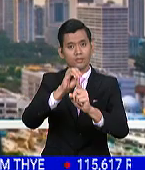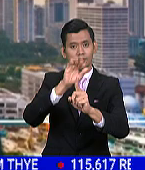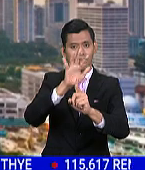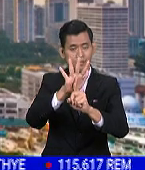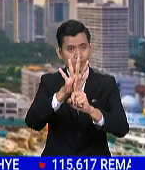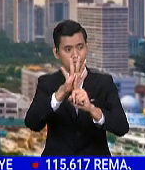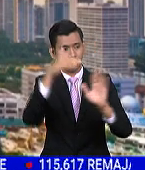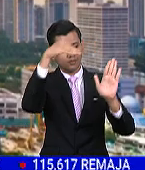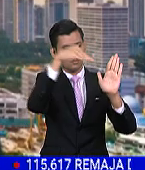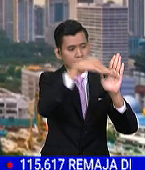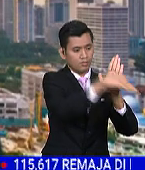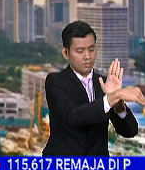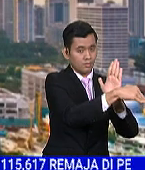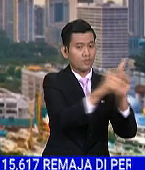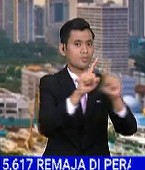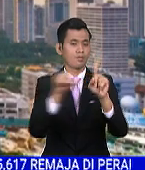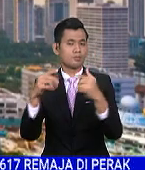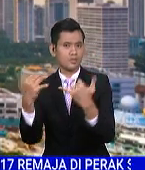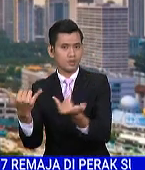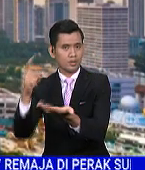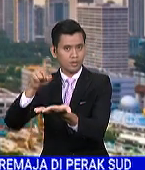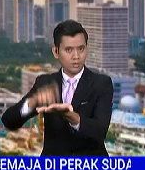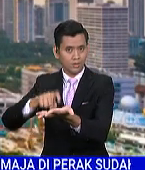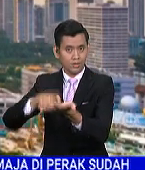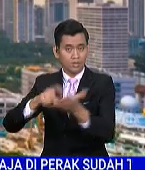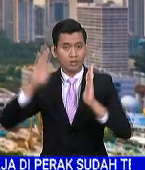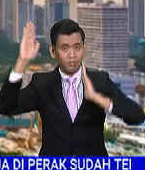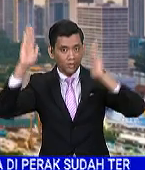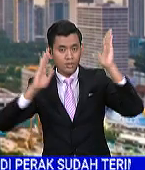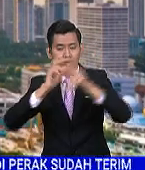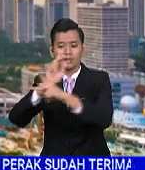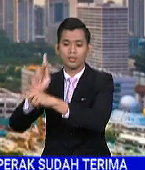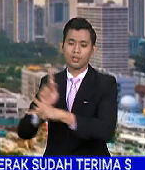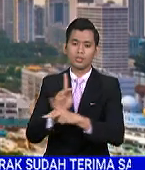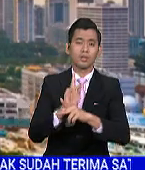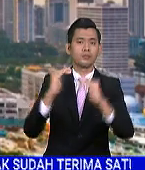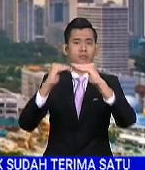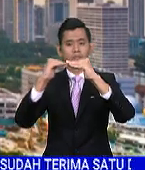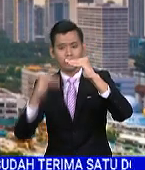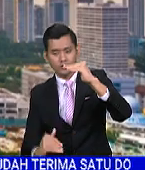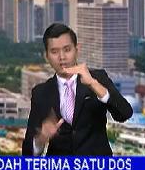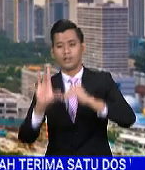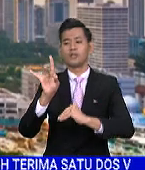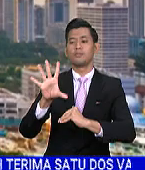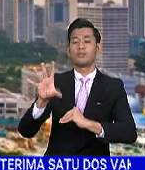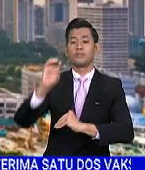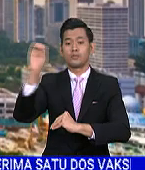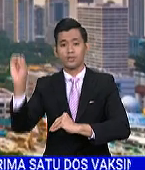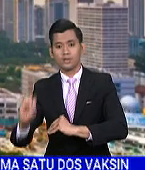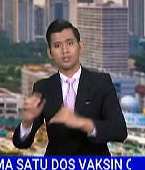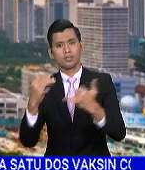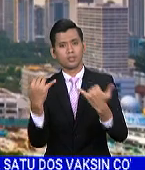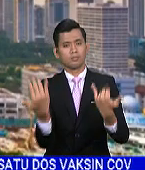tahap hutang negara masih lagi terkawal di bawah 85% dan baru dicadangkan oleh kerajaan untuk menaikkan kepada